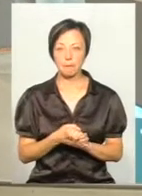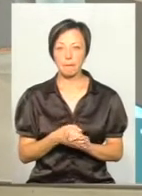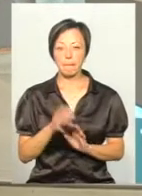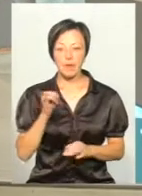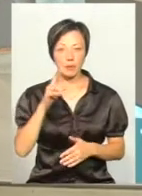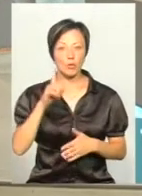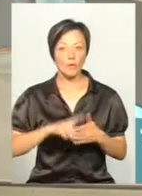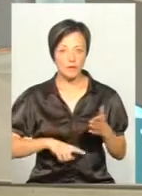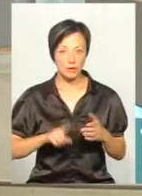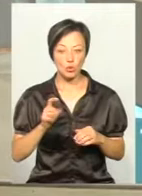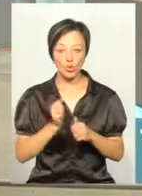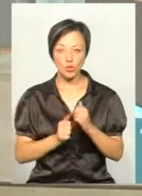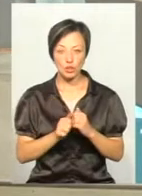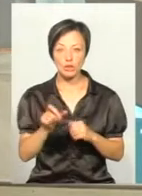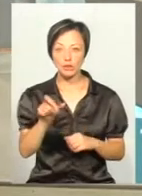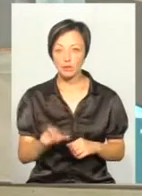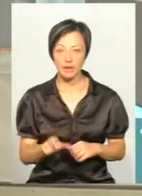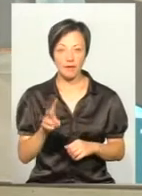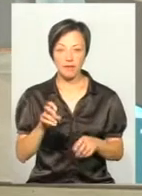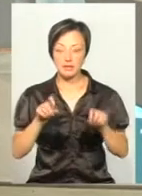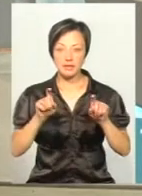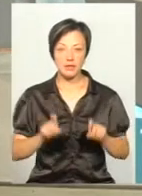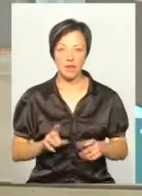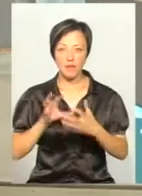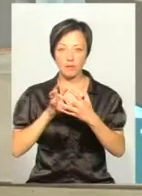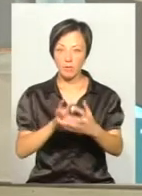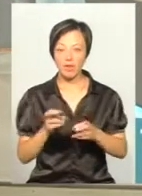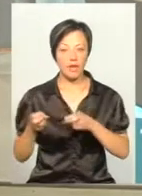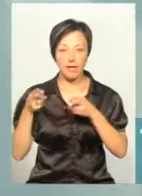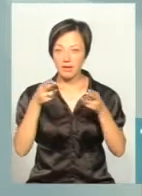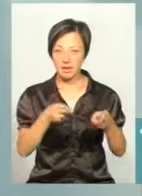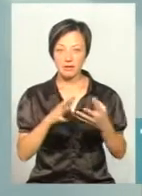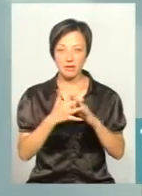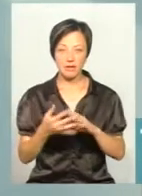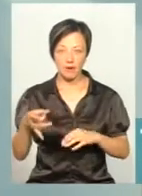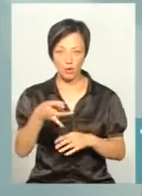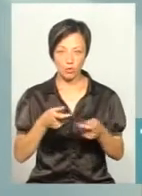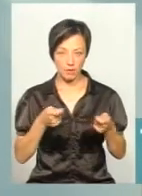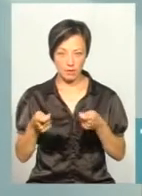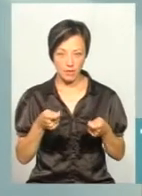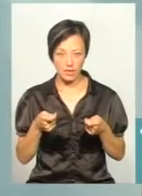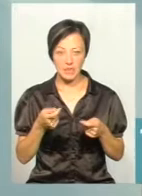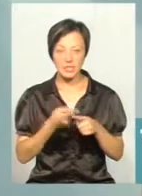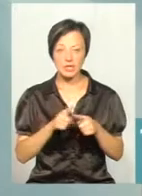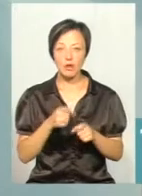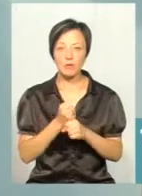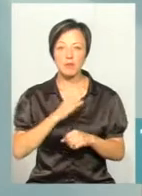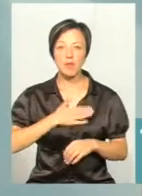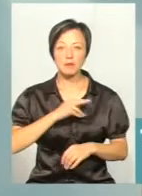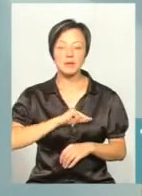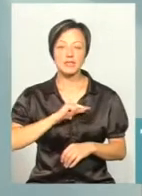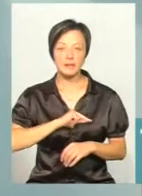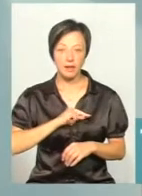повірте, що кожна людина не сідала в рейсовий автобус і не їхала з села в райони управління. Це робили наші